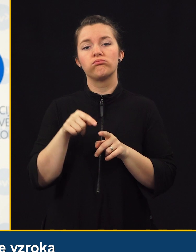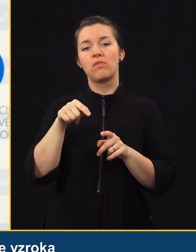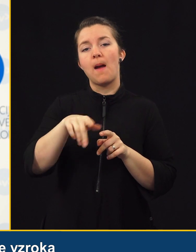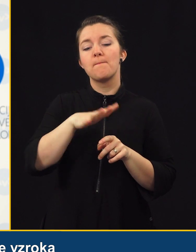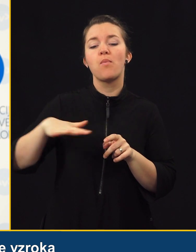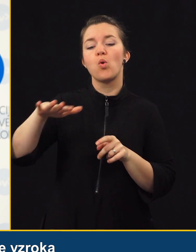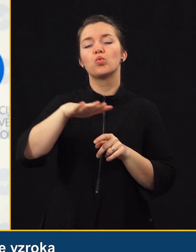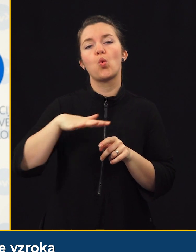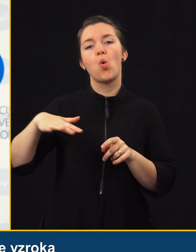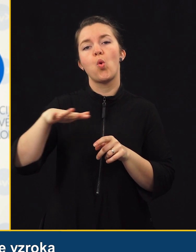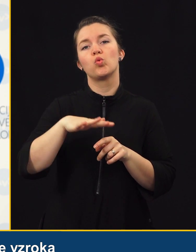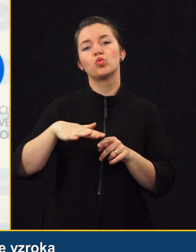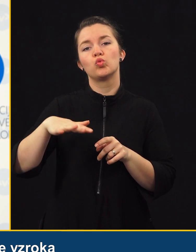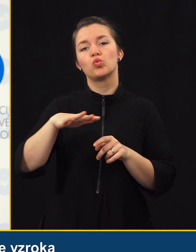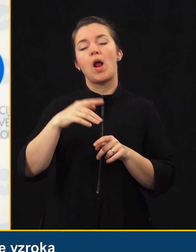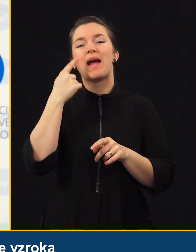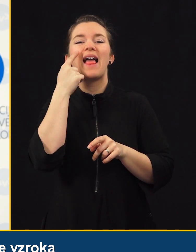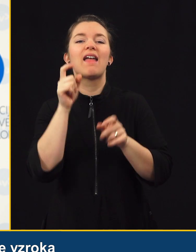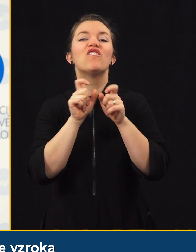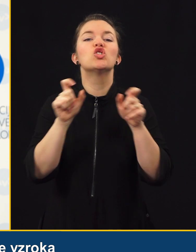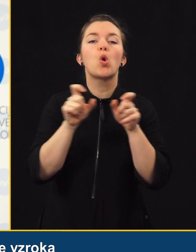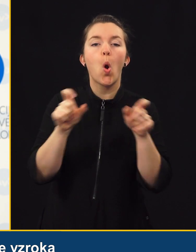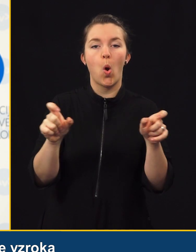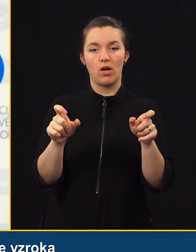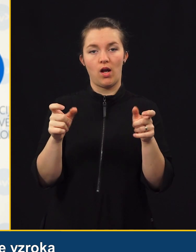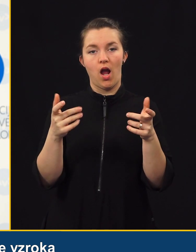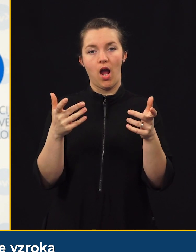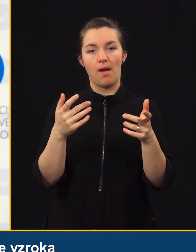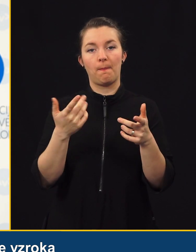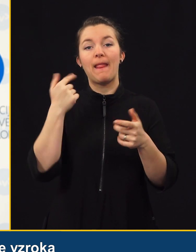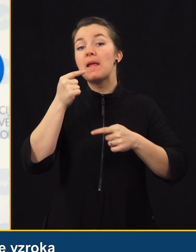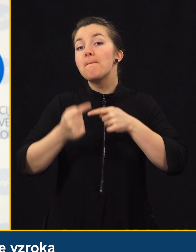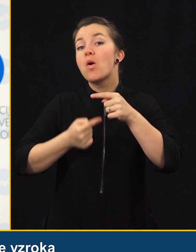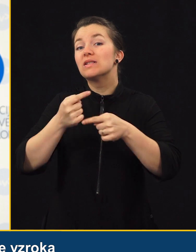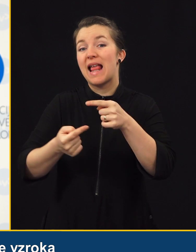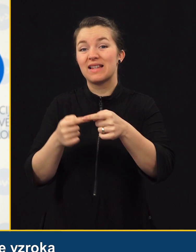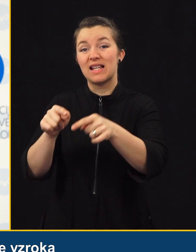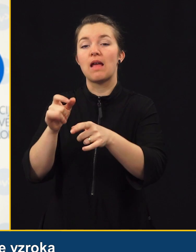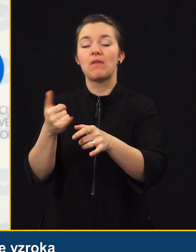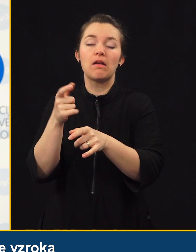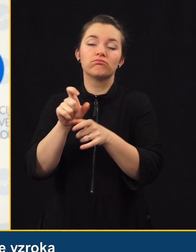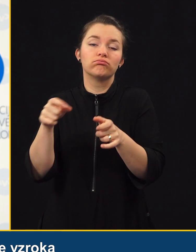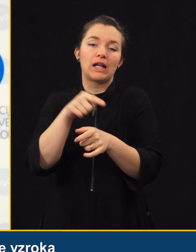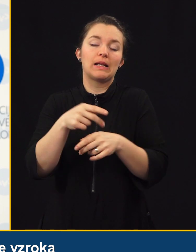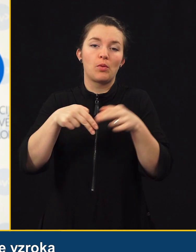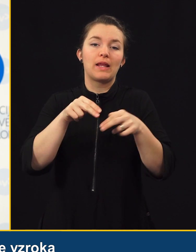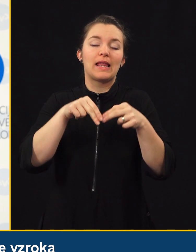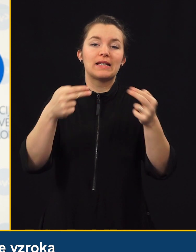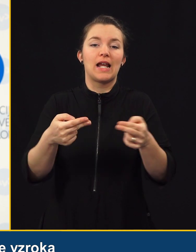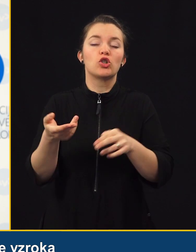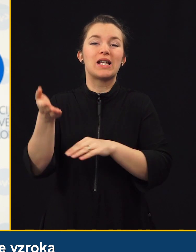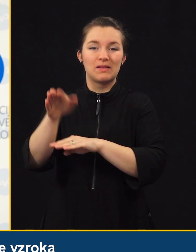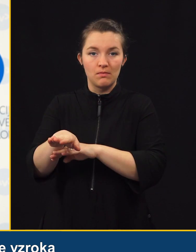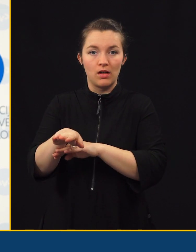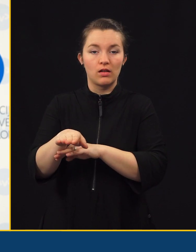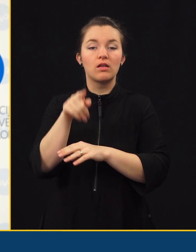področju oziroma glede vzroka ali pa posledice smrt prebita ta